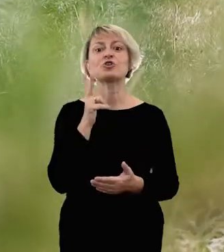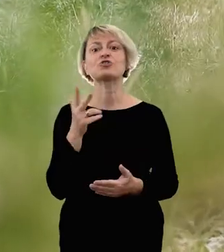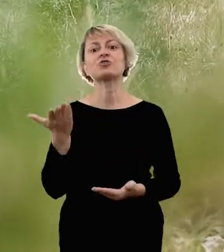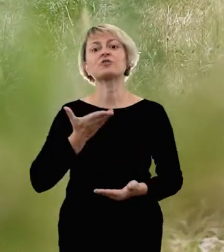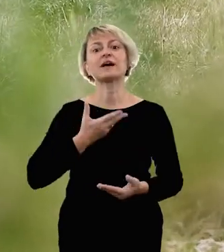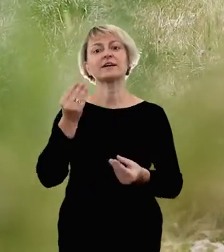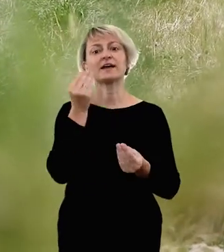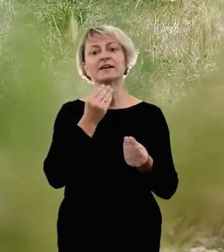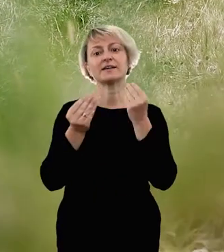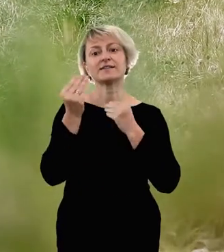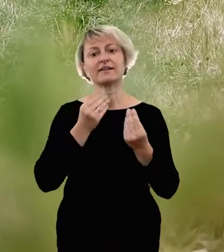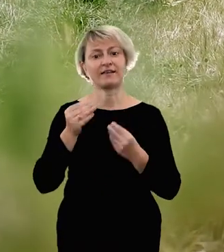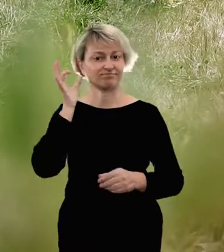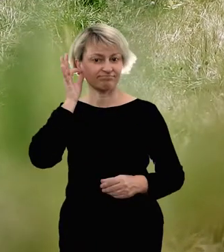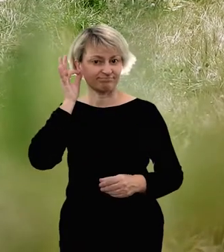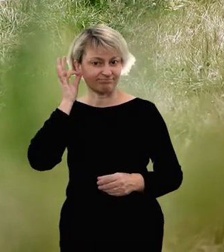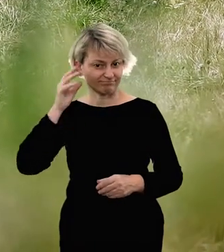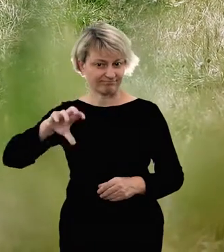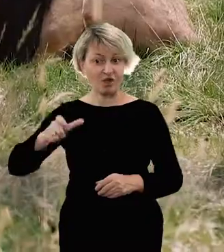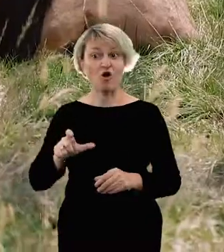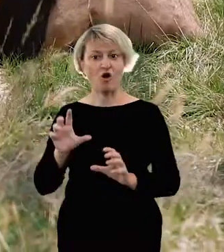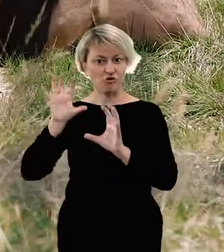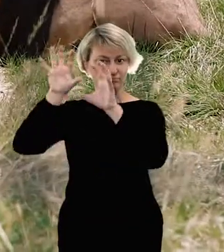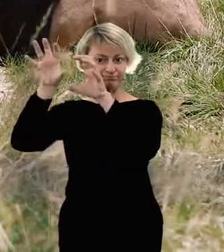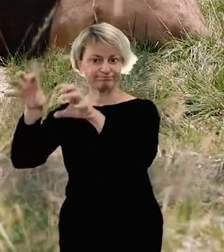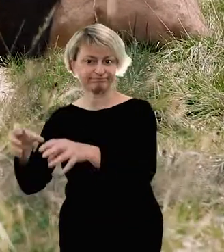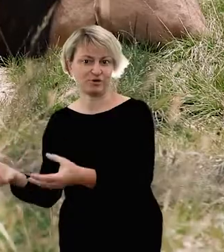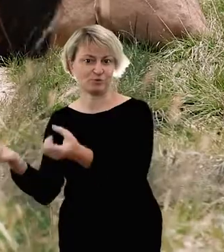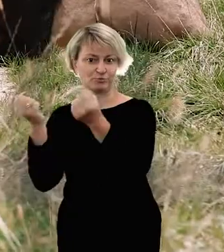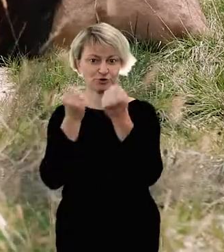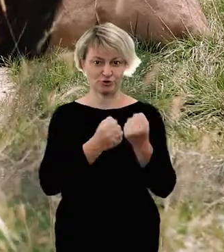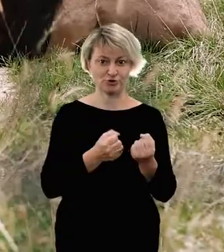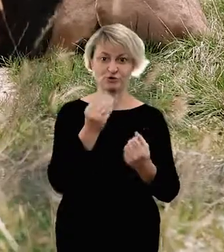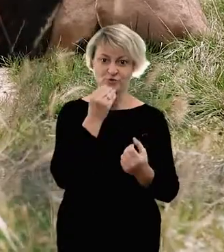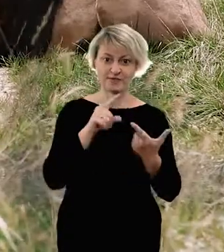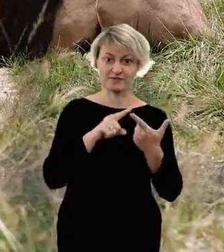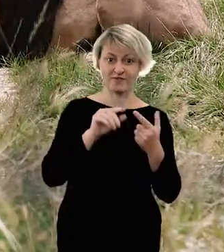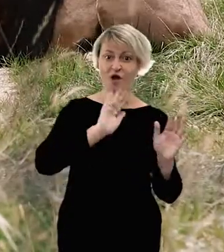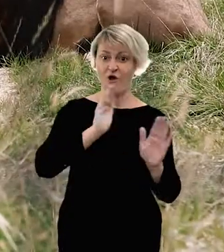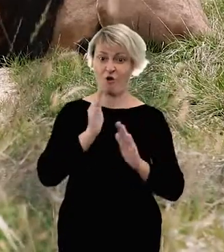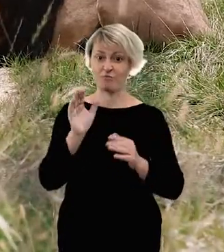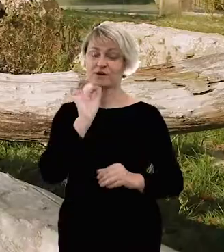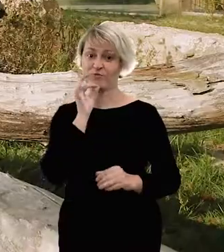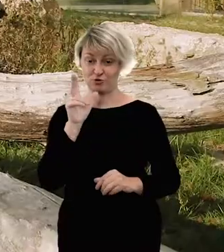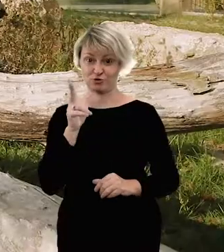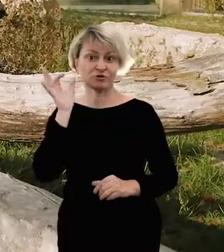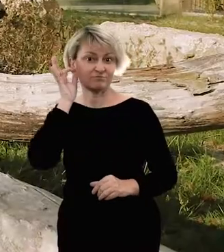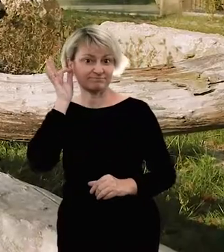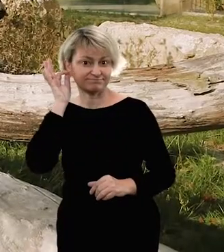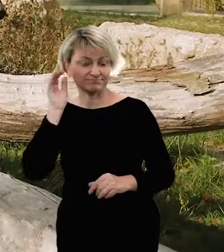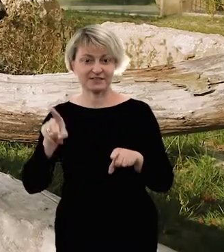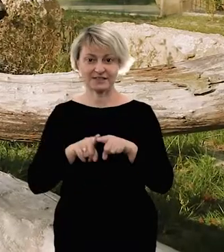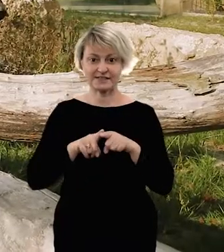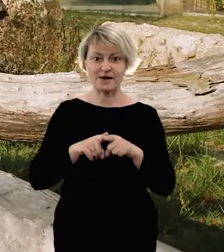dbają lwice. To one polują, no i to one też opiekują się młodymi. Z lwów nigdy nie zrobimy